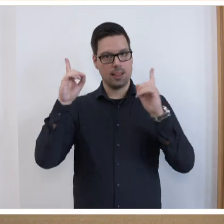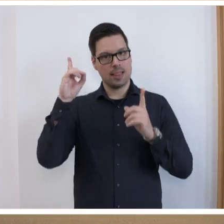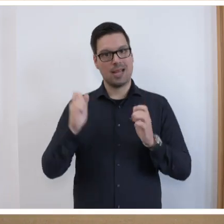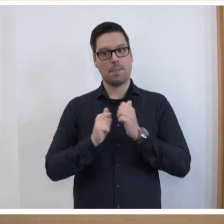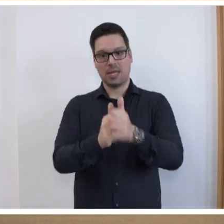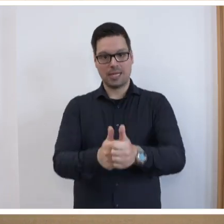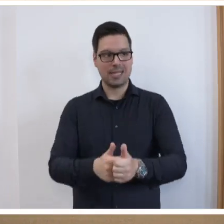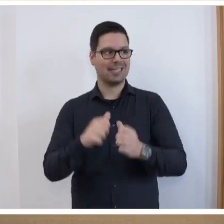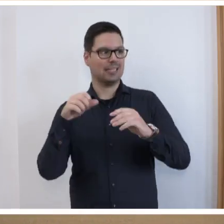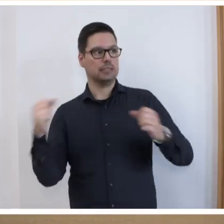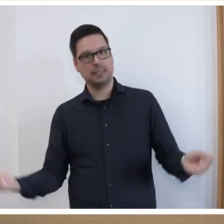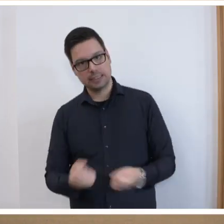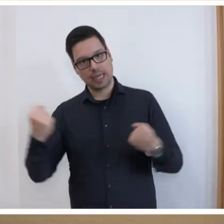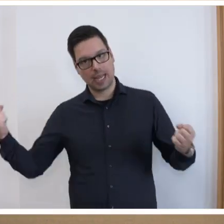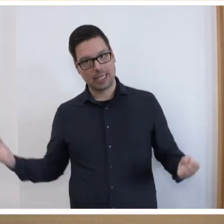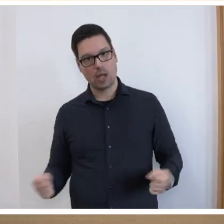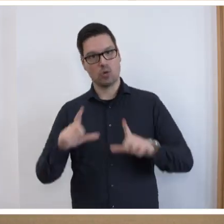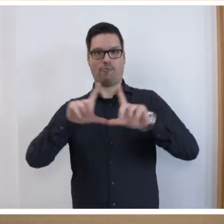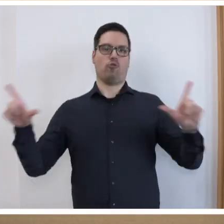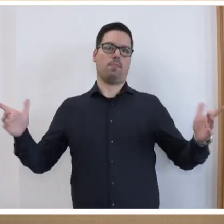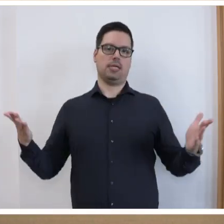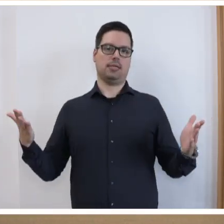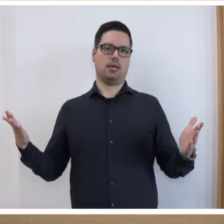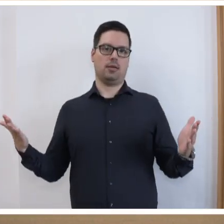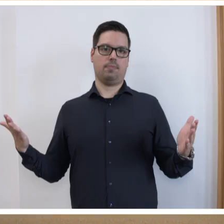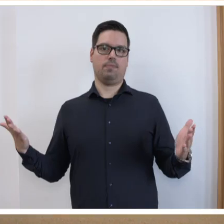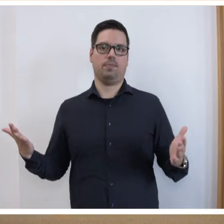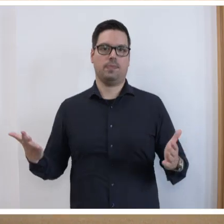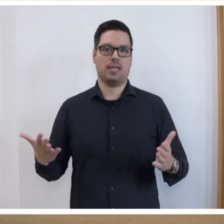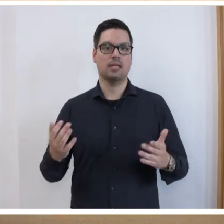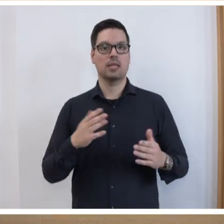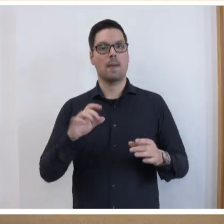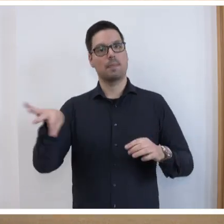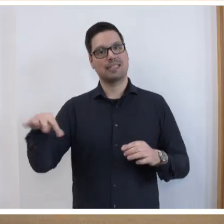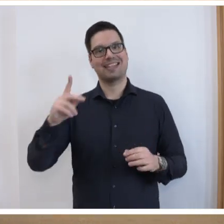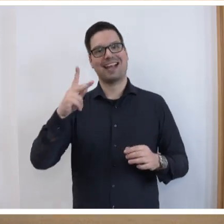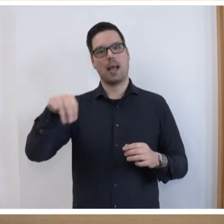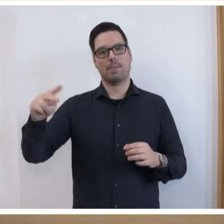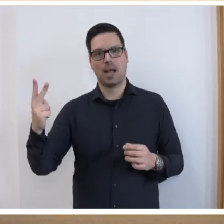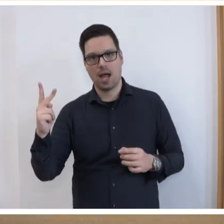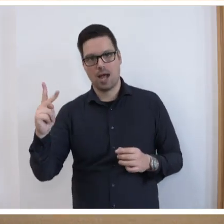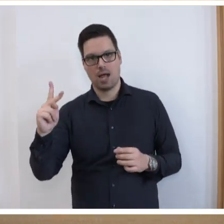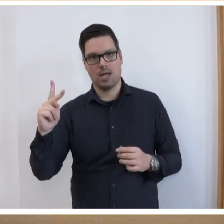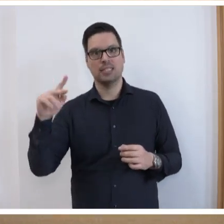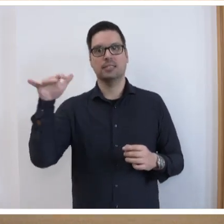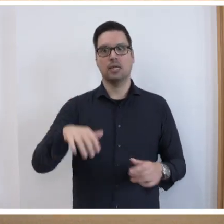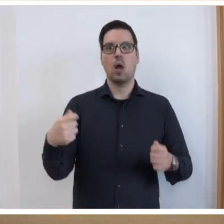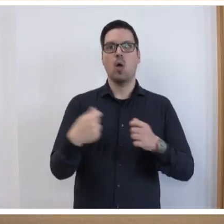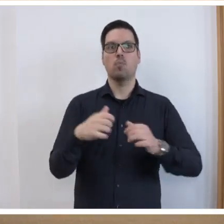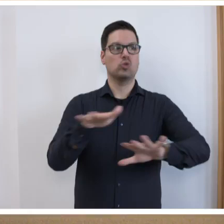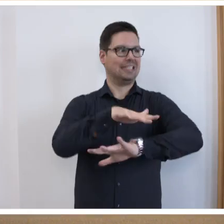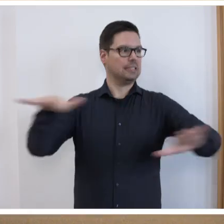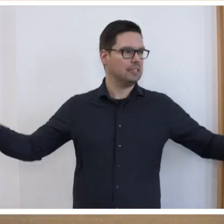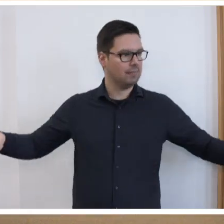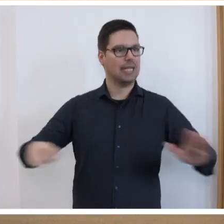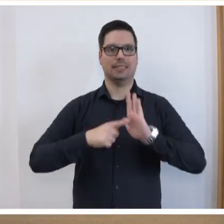Coaches und auch Vorbilder. Als Präsidentin der KMK ist es mir ein besonderes Anliegen, auch bundesweit diese Anstrengungen sichtbar